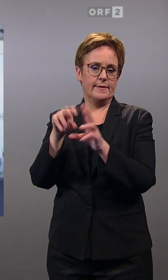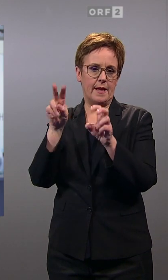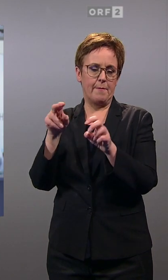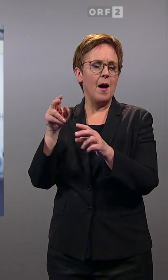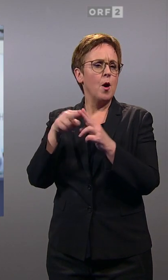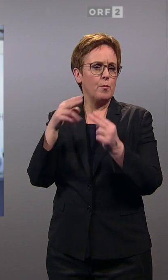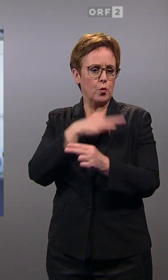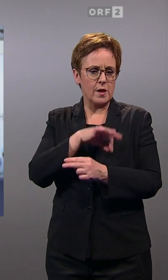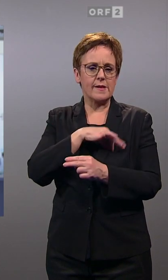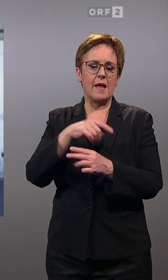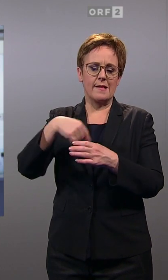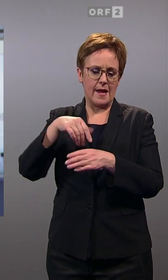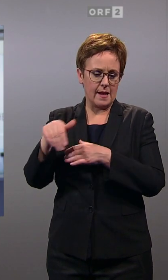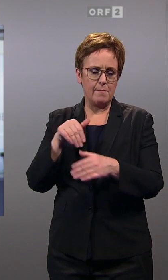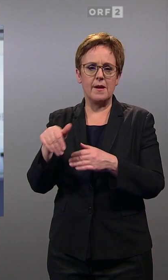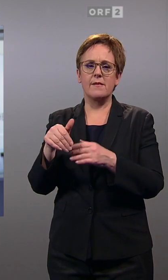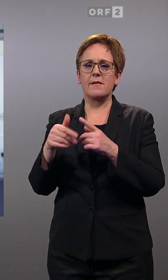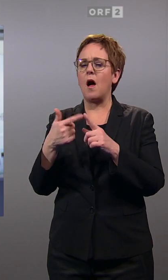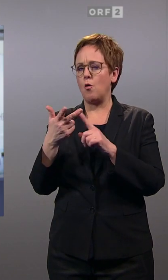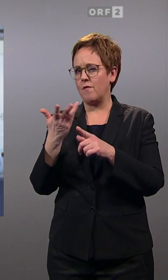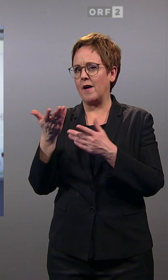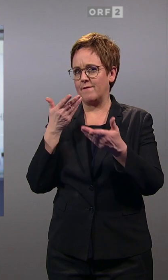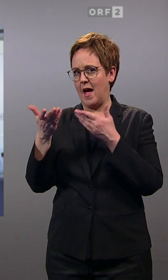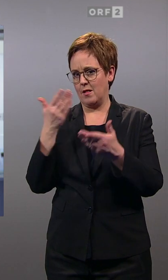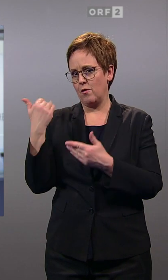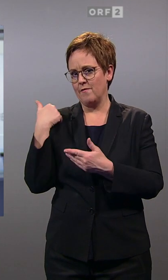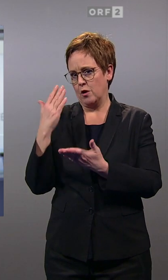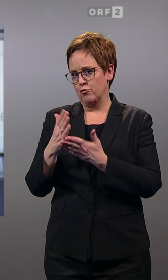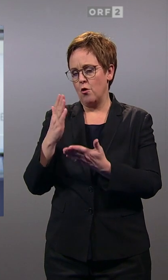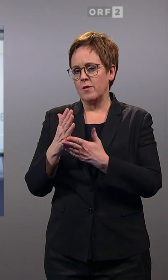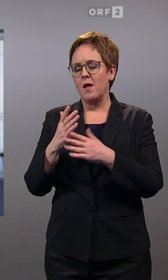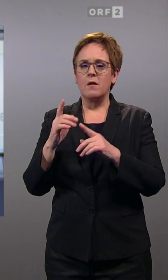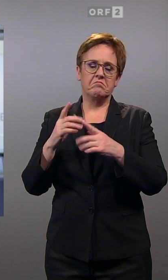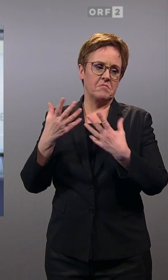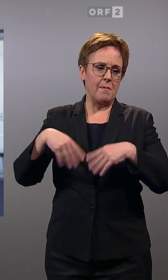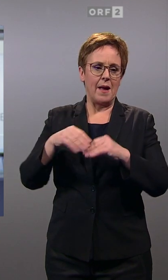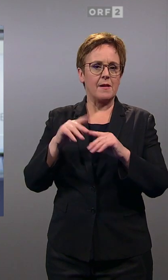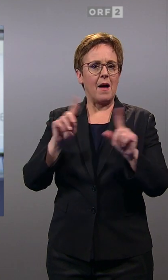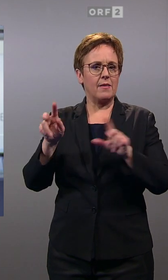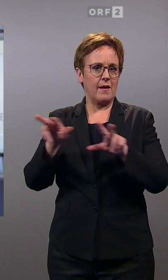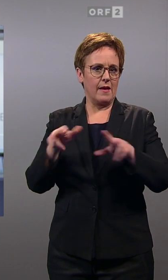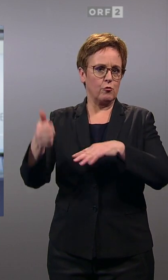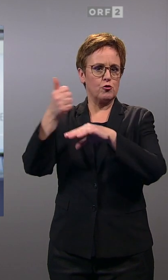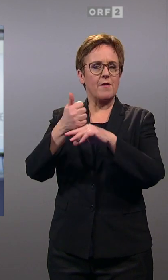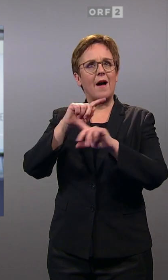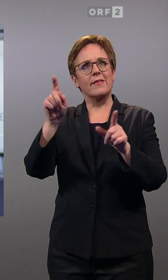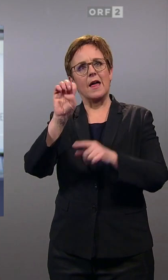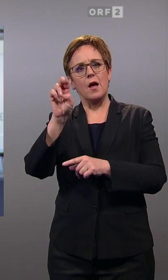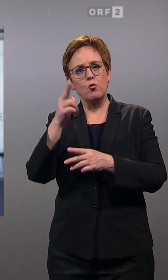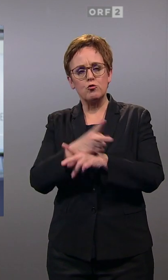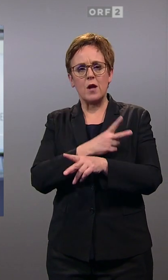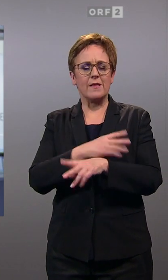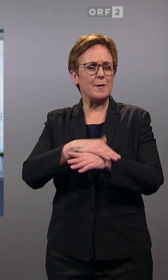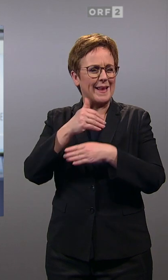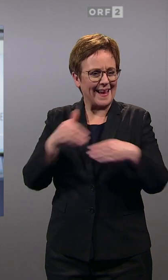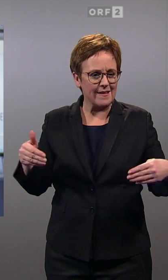Neham, auch Innenminister Kahner haben da ja Verhandlungen geführt, zuletzt auch mit anderen Regierungschefs von anderen EU-Staaten, Stichwort